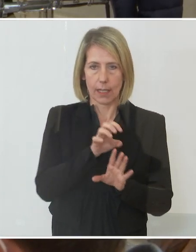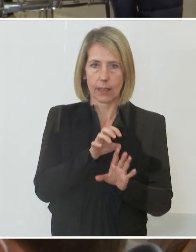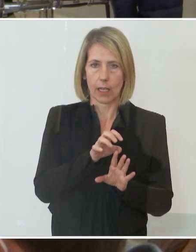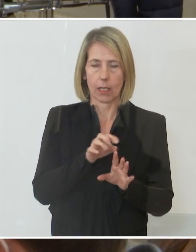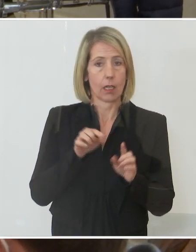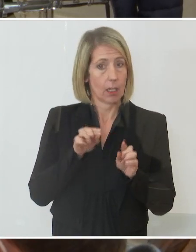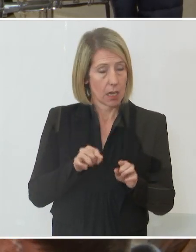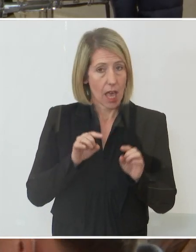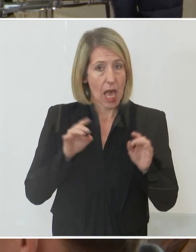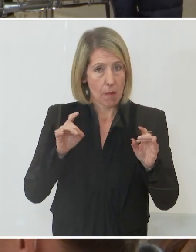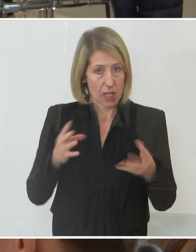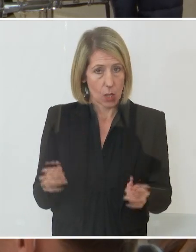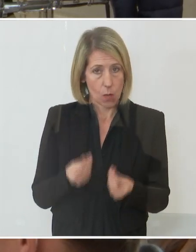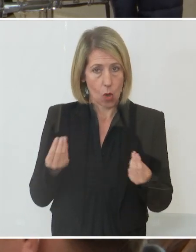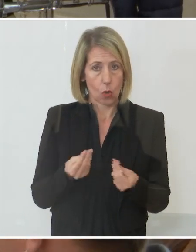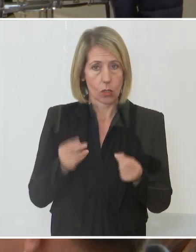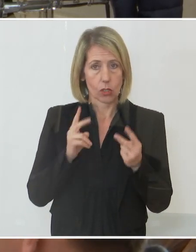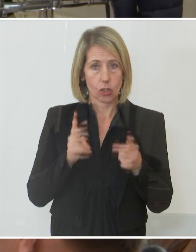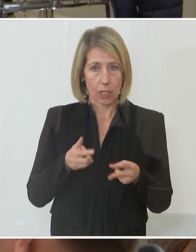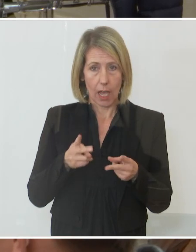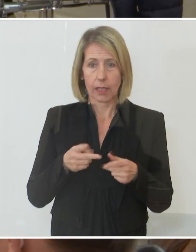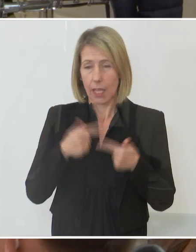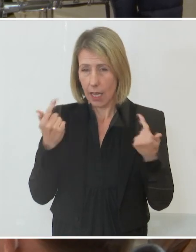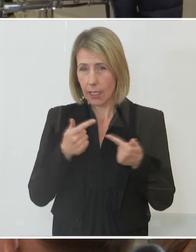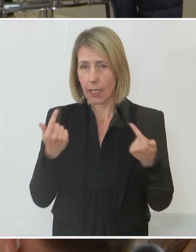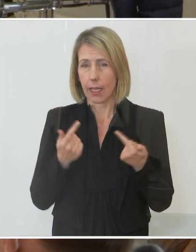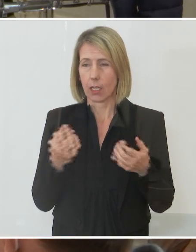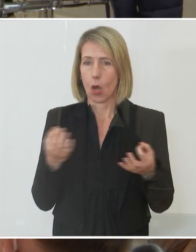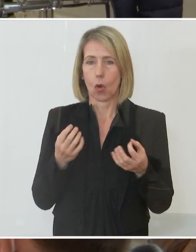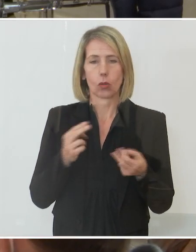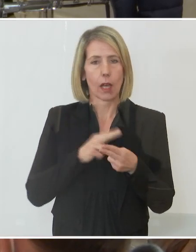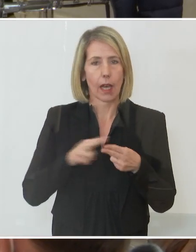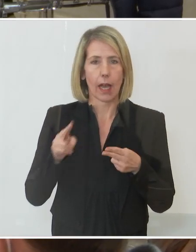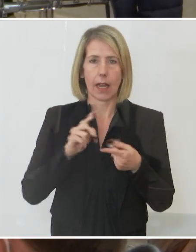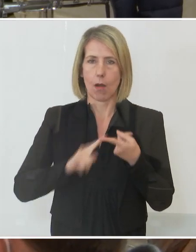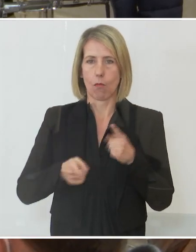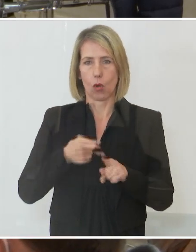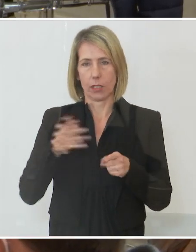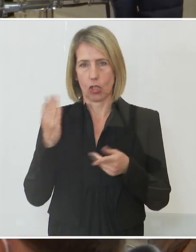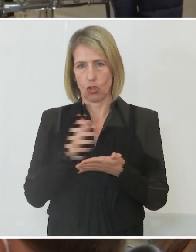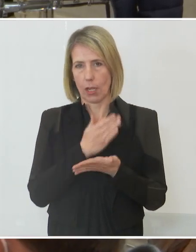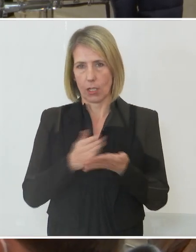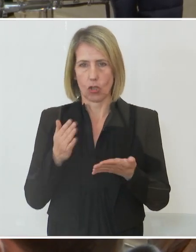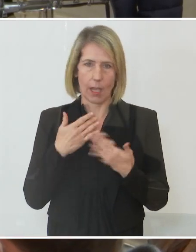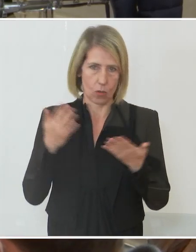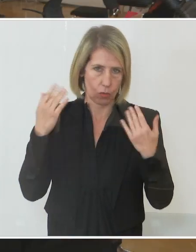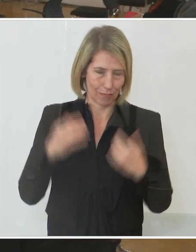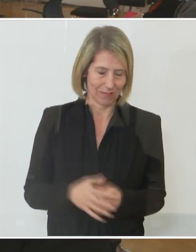ist das epidemiologisch nachvollziehbar oder ist das rein eine politische Entscheidung? Danke.